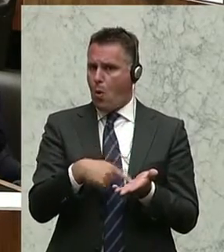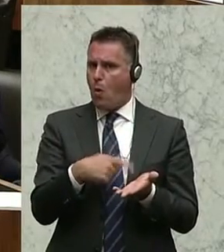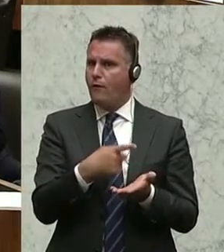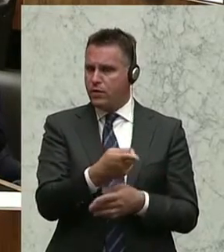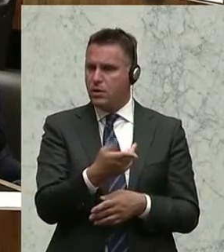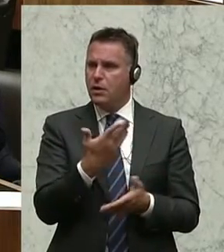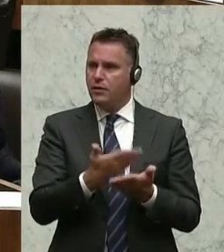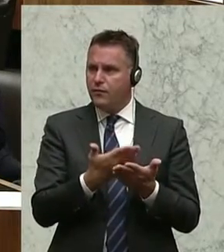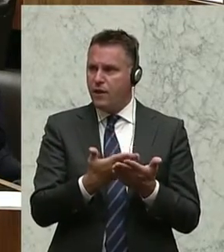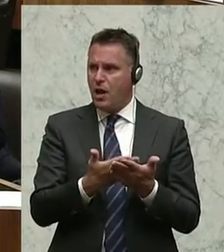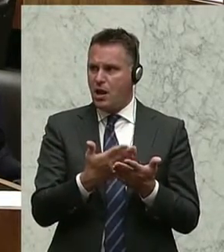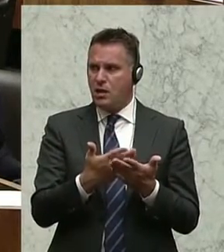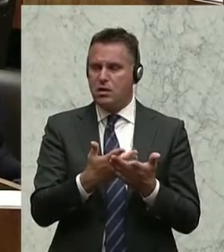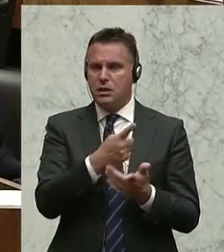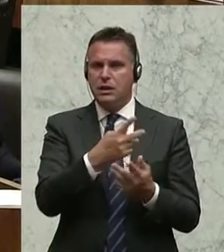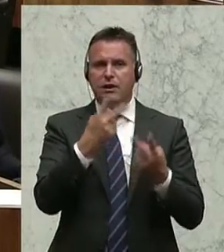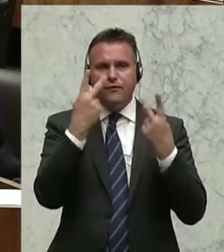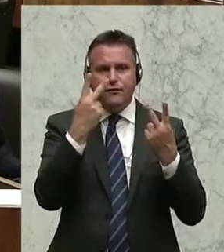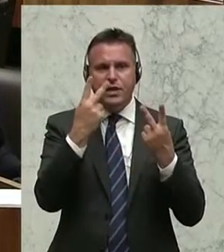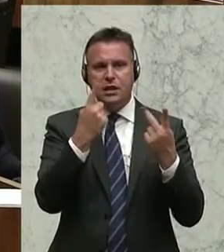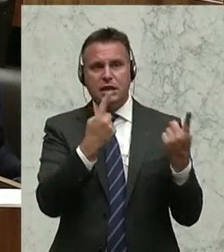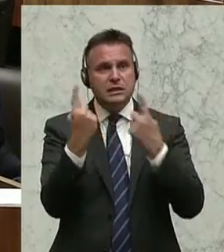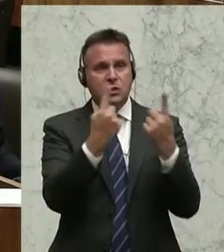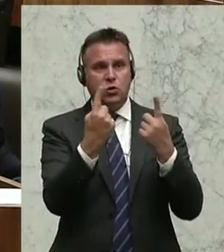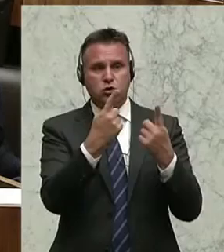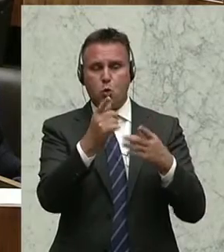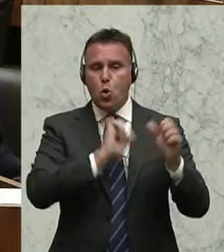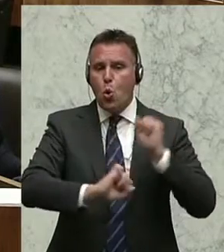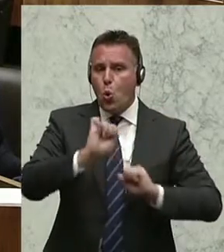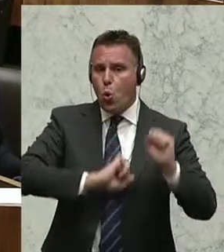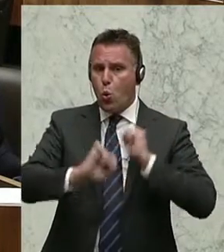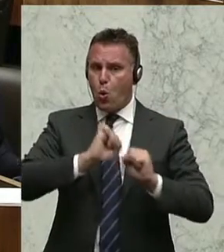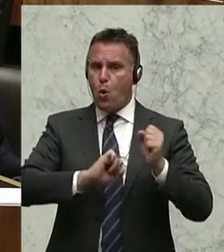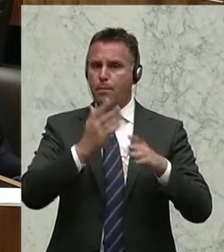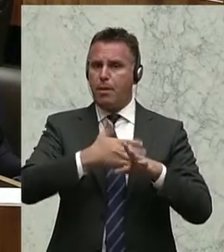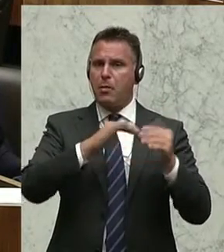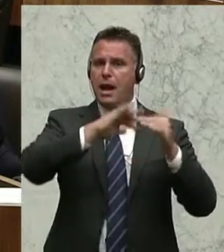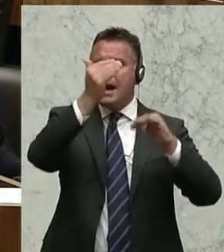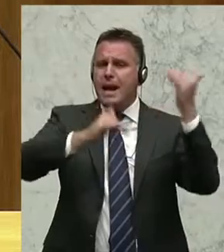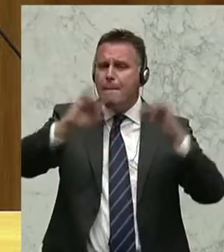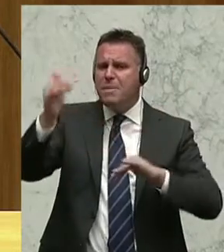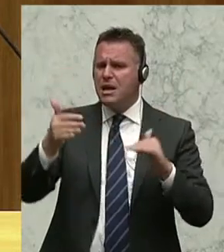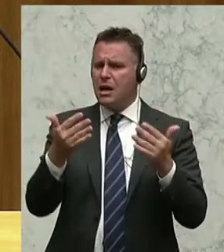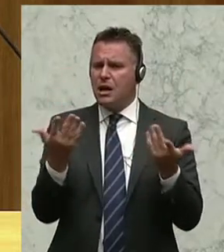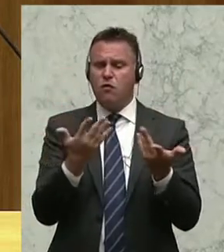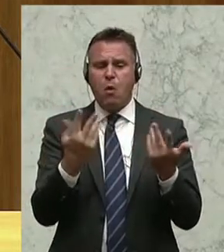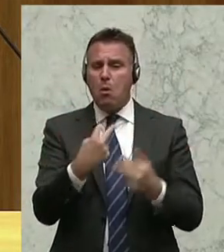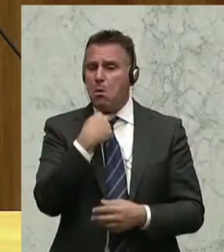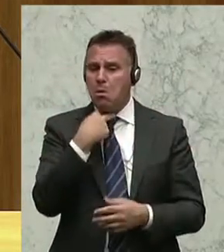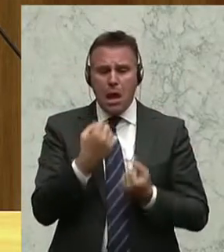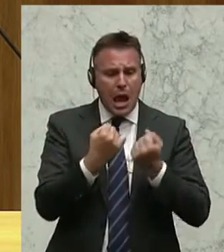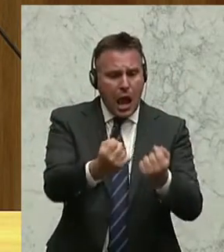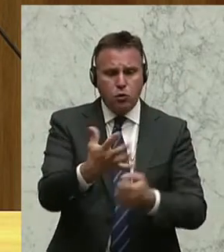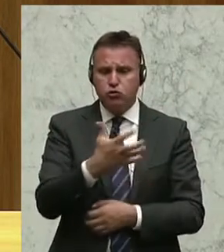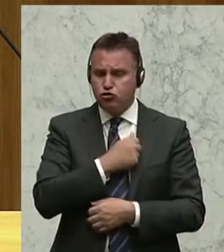die dazu dienen, extrem wichtige Situationen im Gebirge in unzugänglichen Stellen eben auch